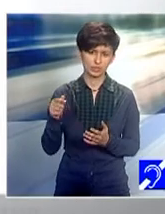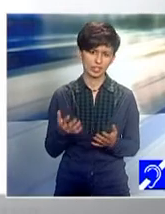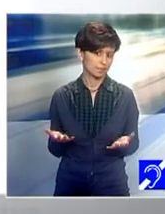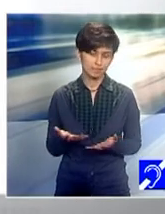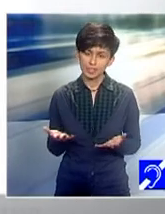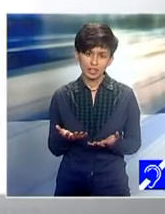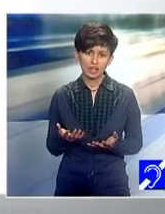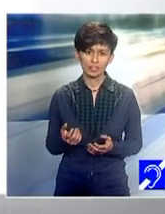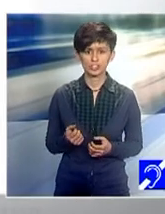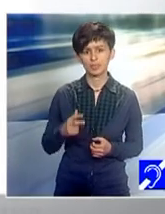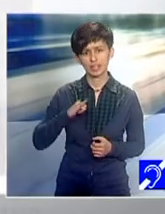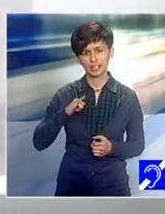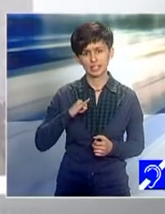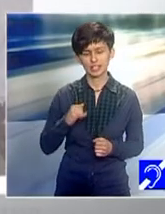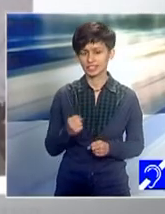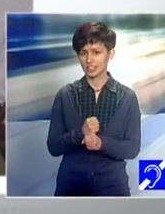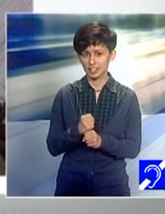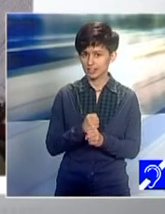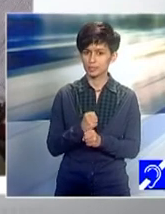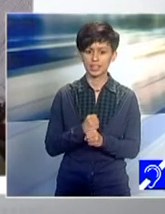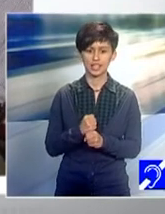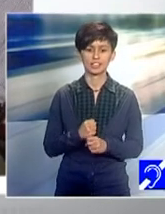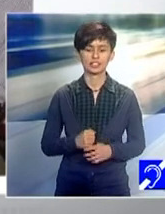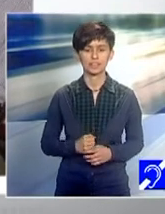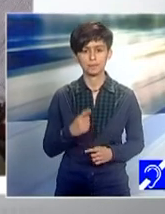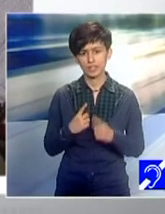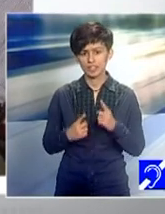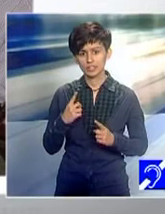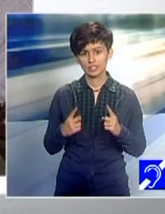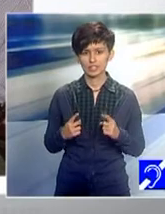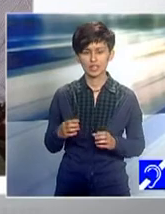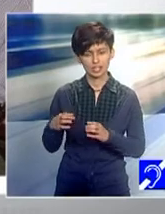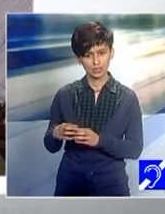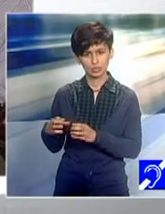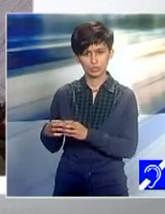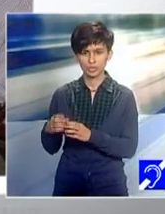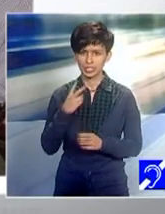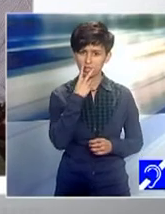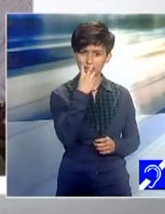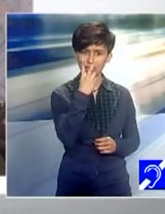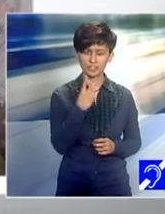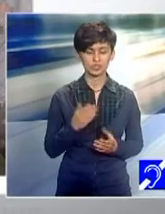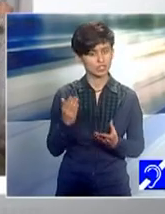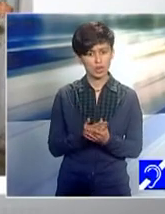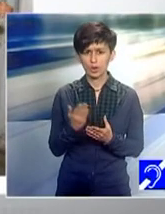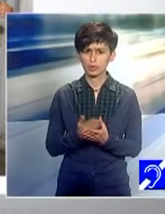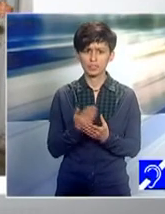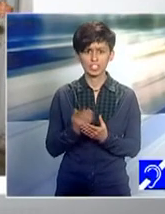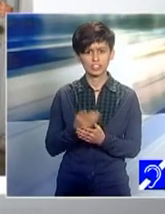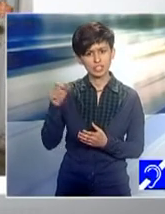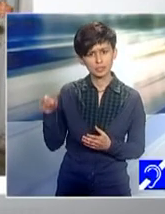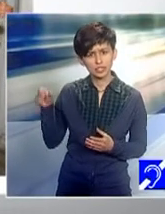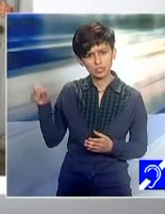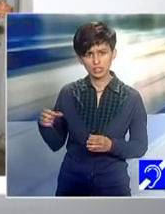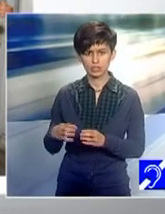interesantă experiență, dacă etniile cu care ai intrat în contact, sau poveștile diverselor persoane care fac parte din diverse comunități